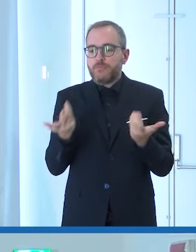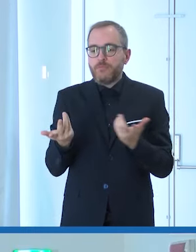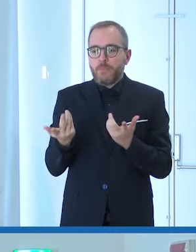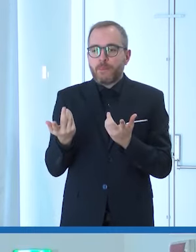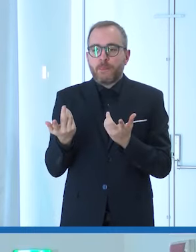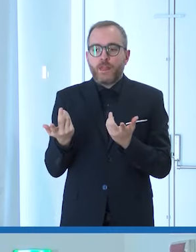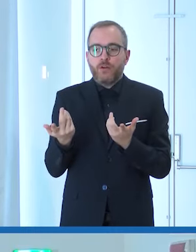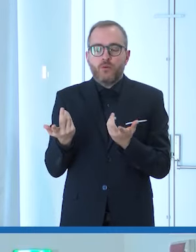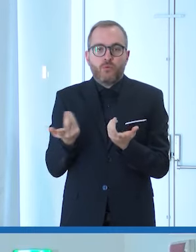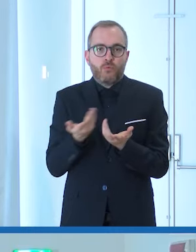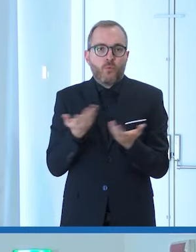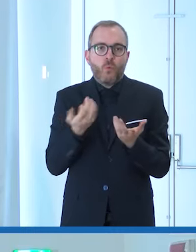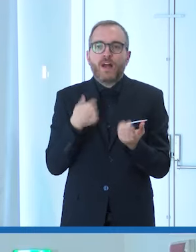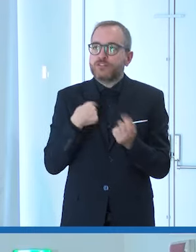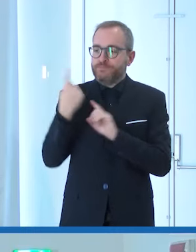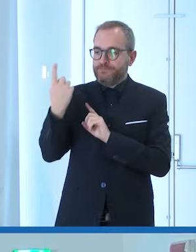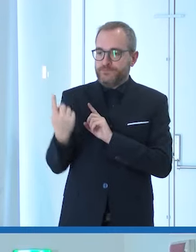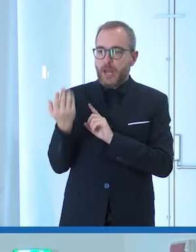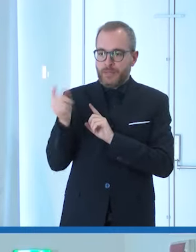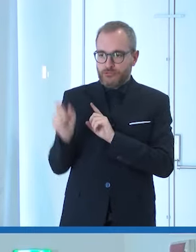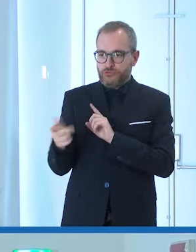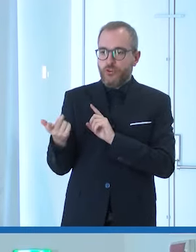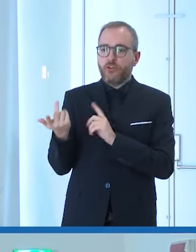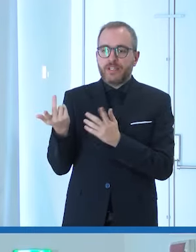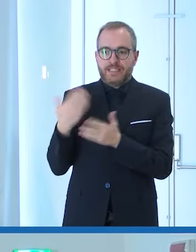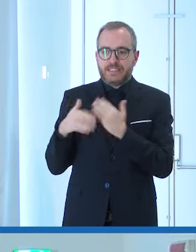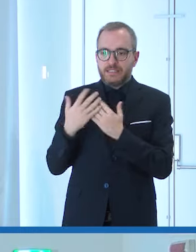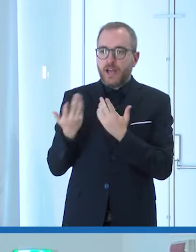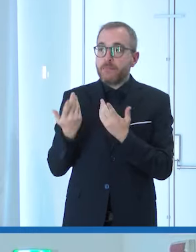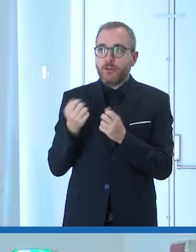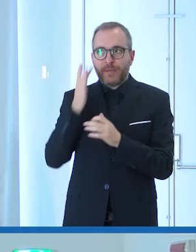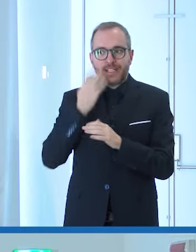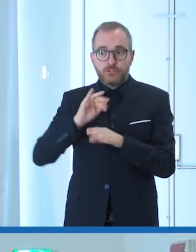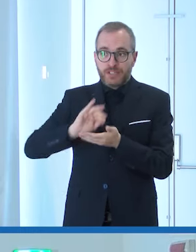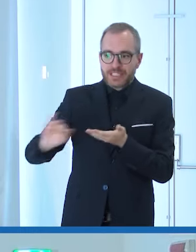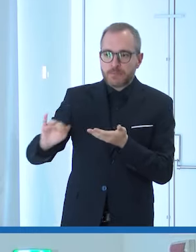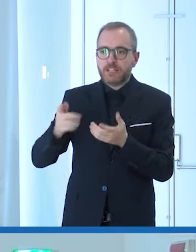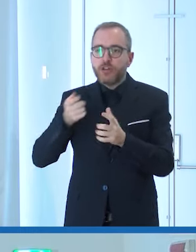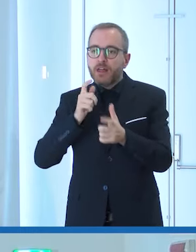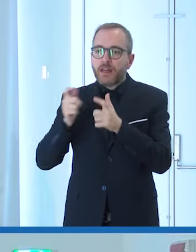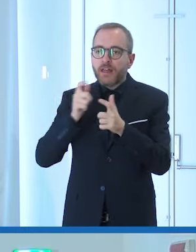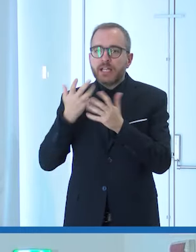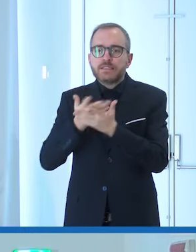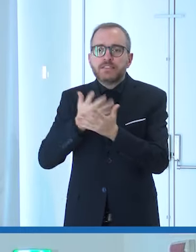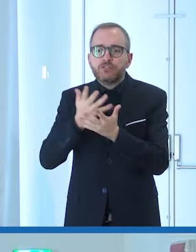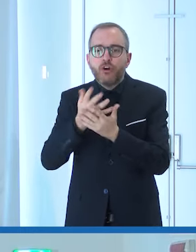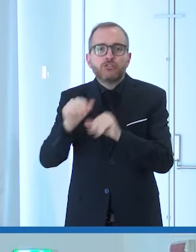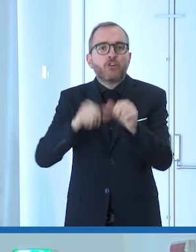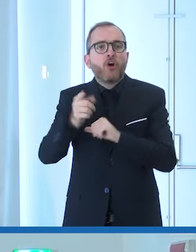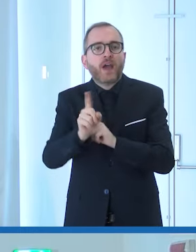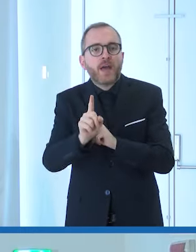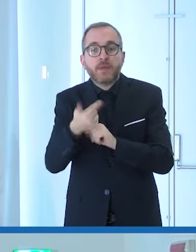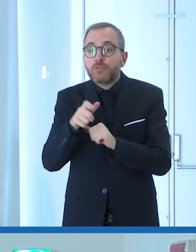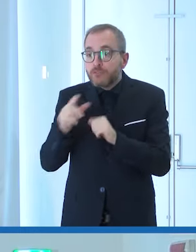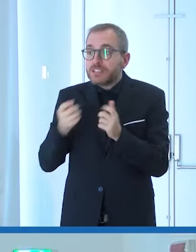con una persona che possa essere a rischio di discriminazione in un gruppo eccetera perché quello potrebbe apparire discriminatorio